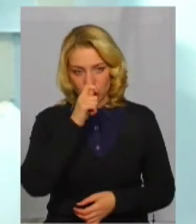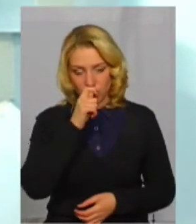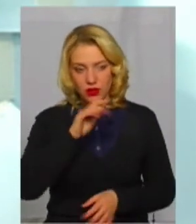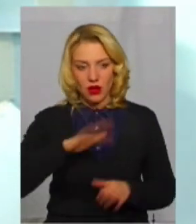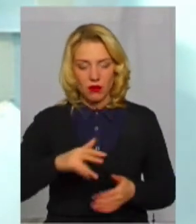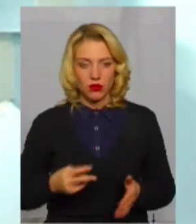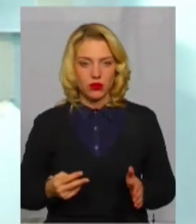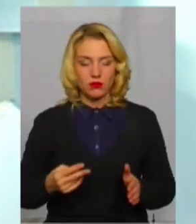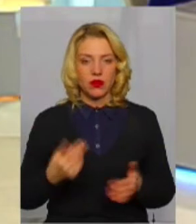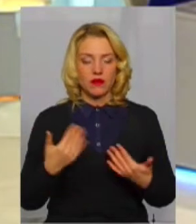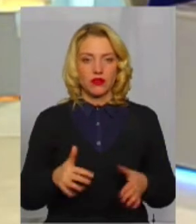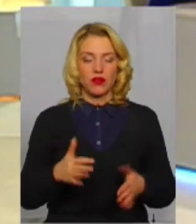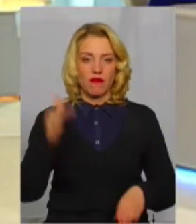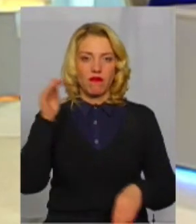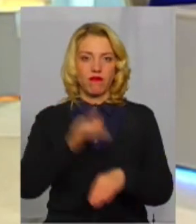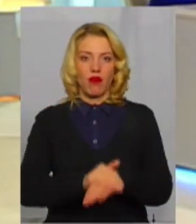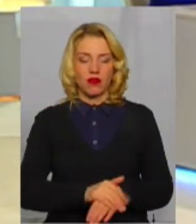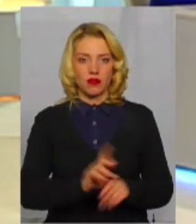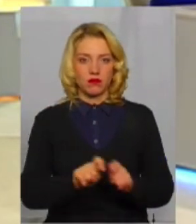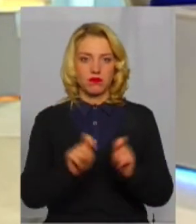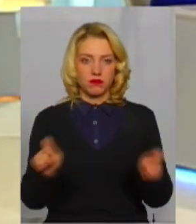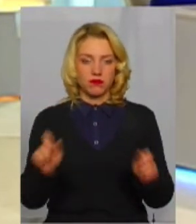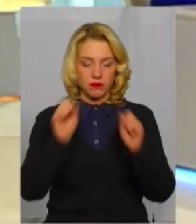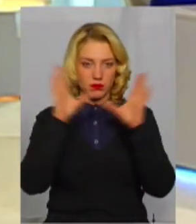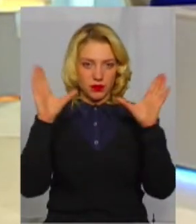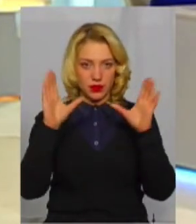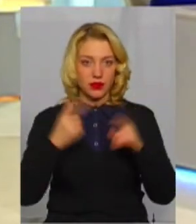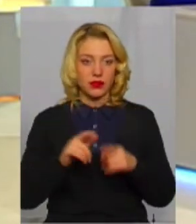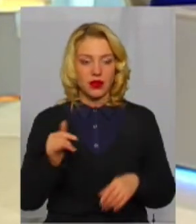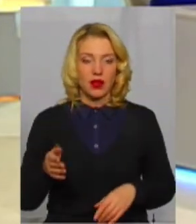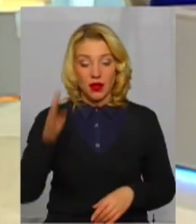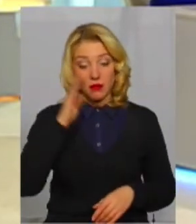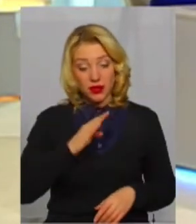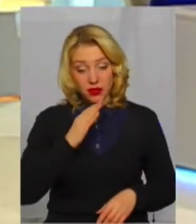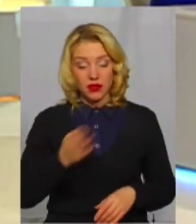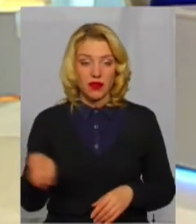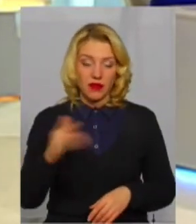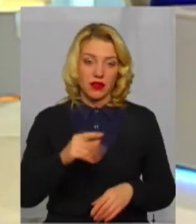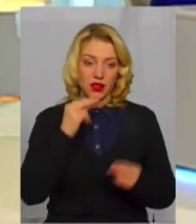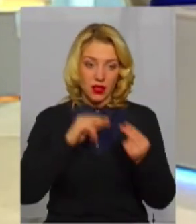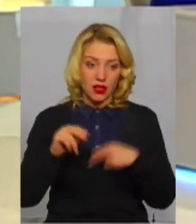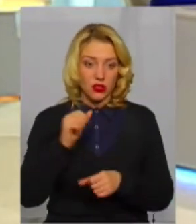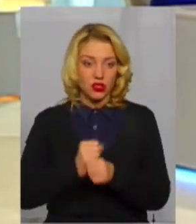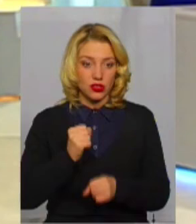потім поставити колективи перед фактом. Батьків, давайте краще ми це зробимо